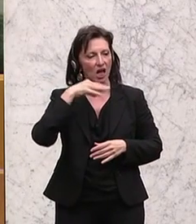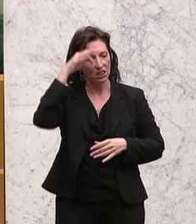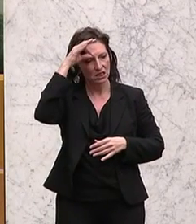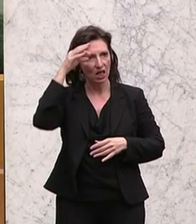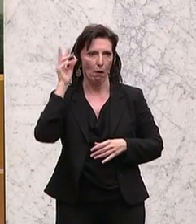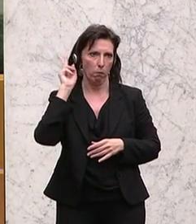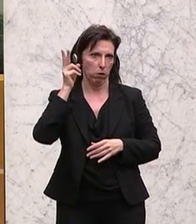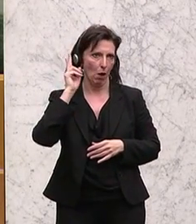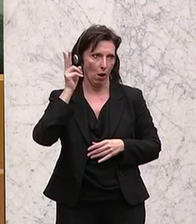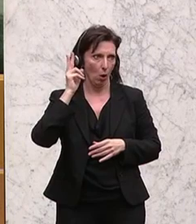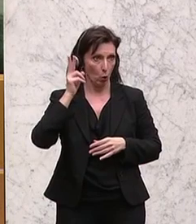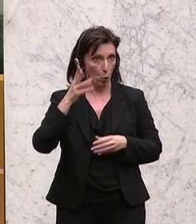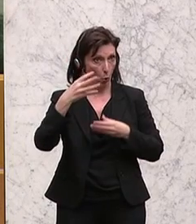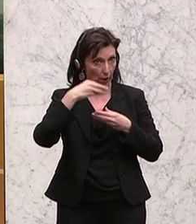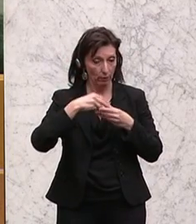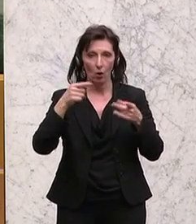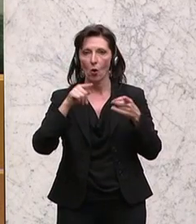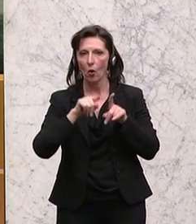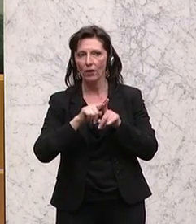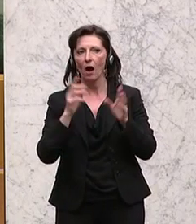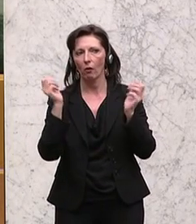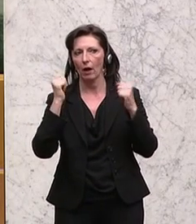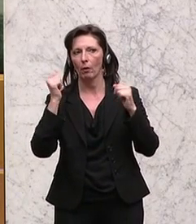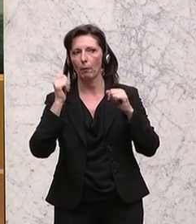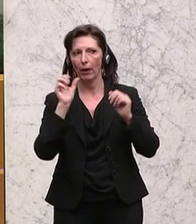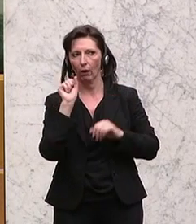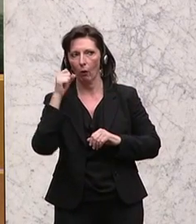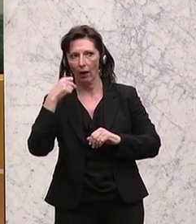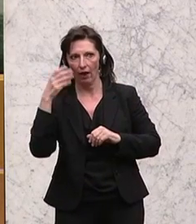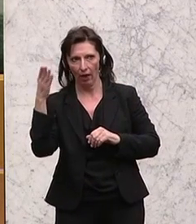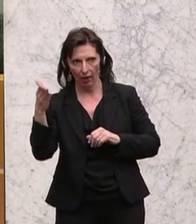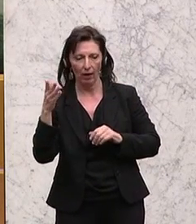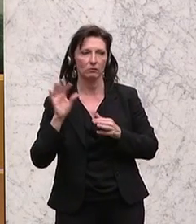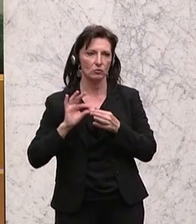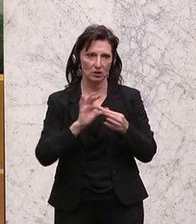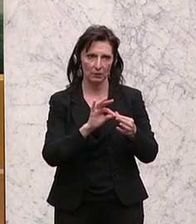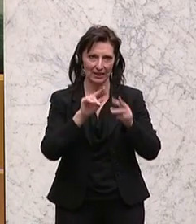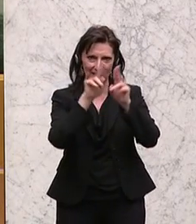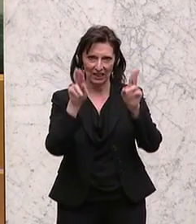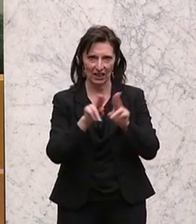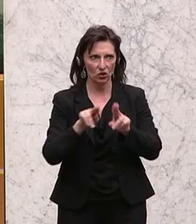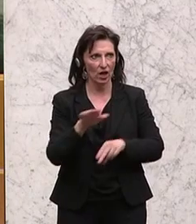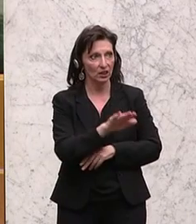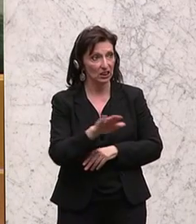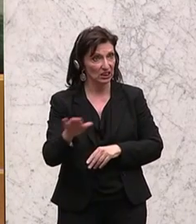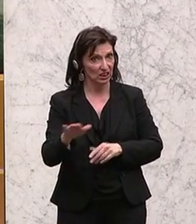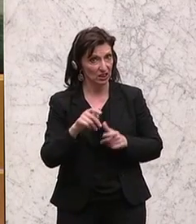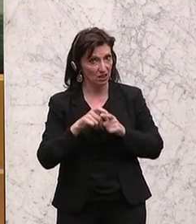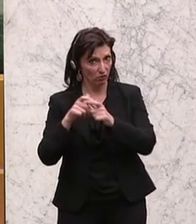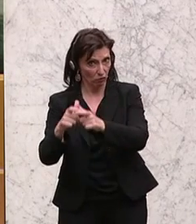Perus und der Republik Korea zum Übereinkommen über die zivilrechtlichen Aspekte internationaler Kindesentführung